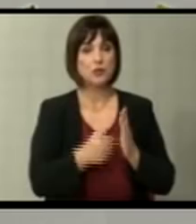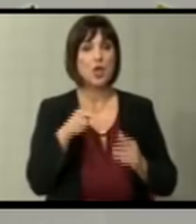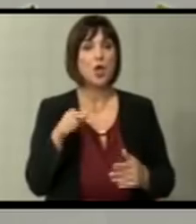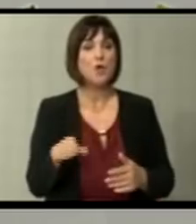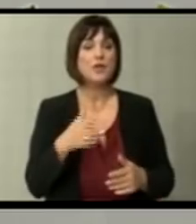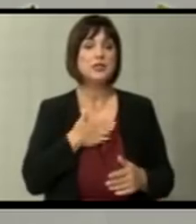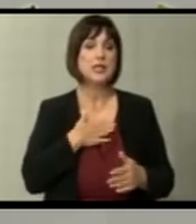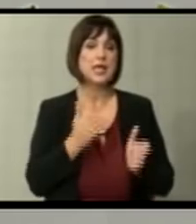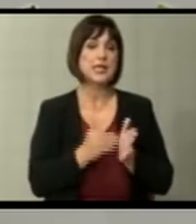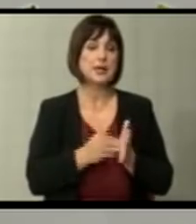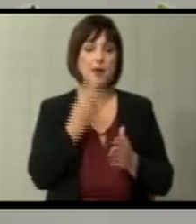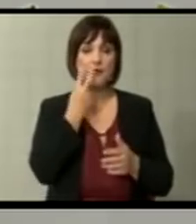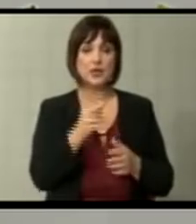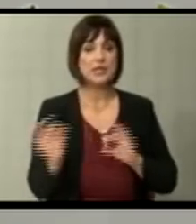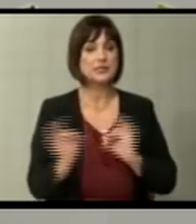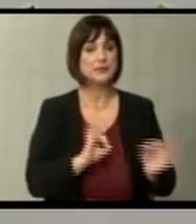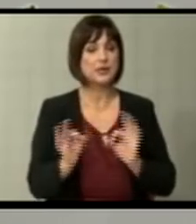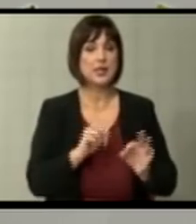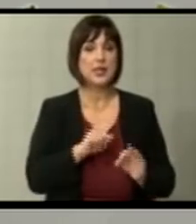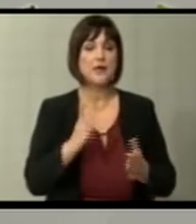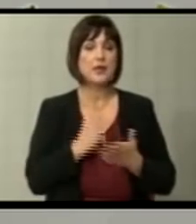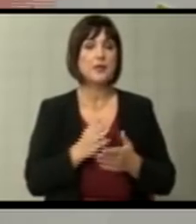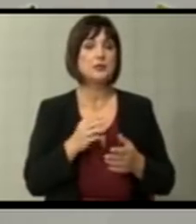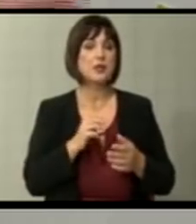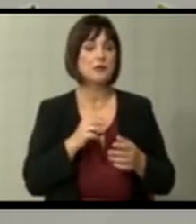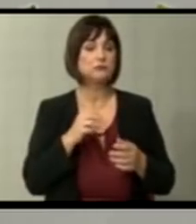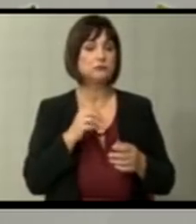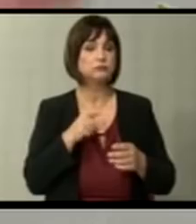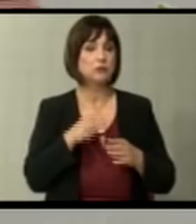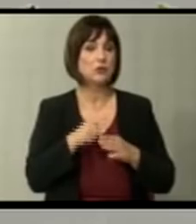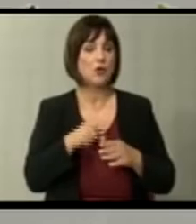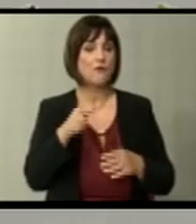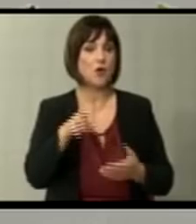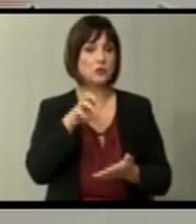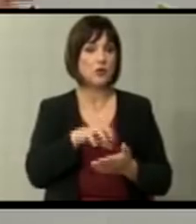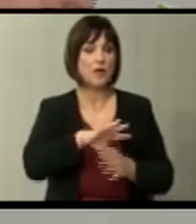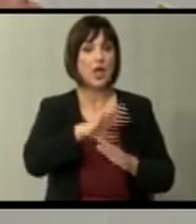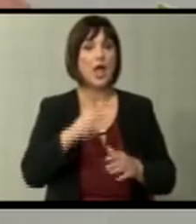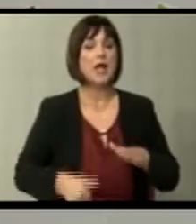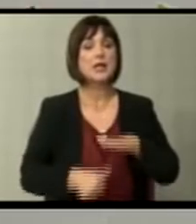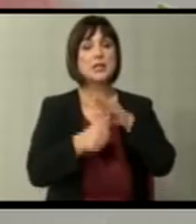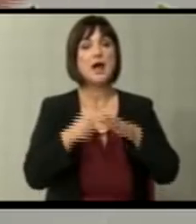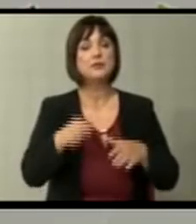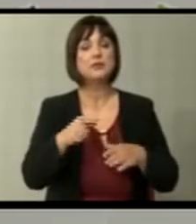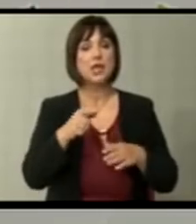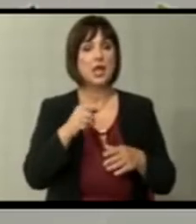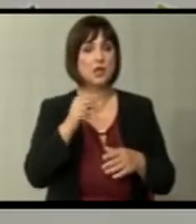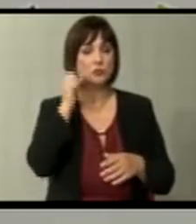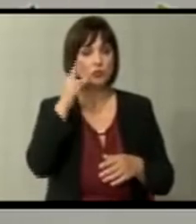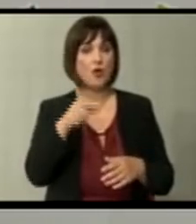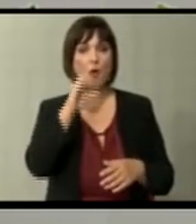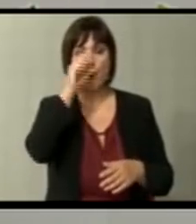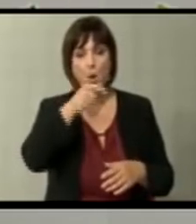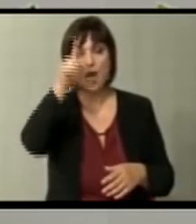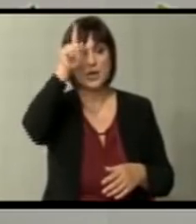ние ќе треба да видиме спремни, дека нема да се спремуваме со мейнстрим, со главните текови во Бугарија и Грција,